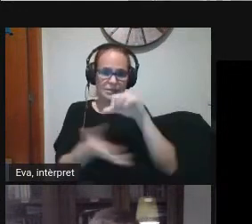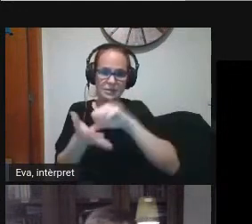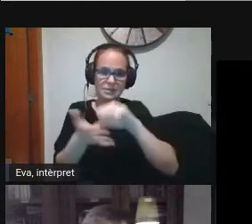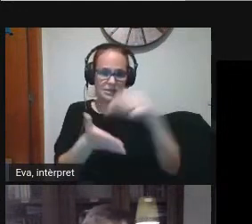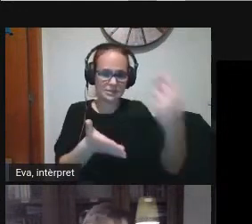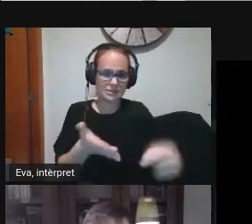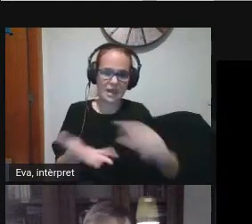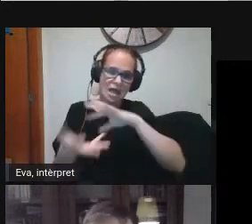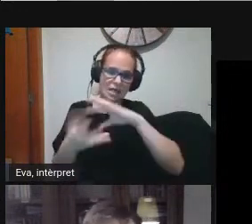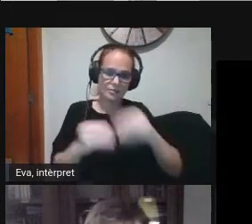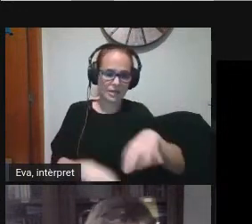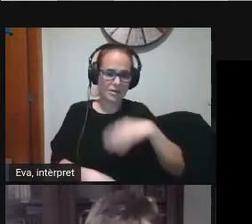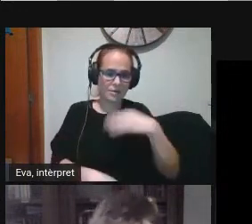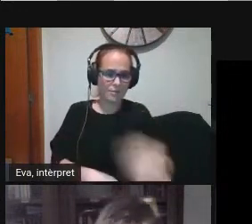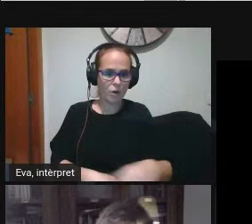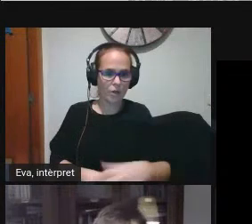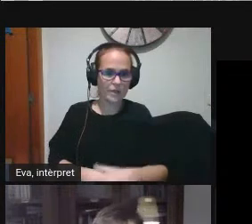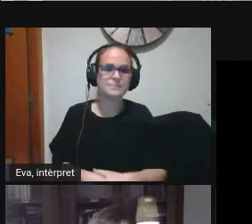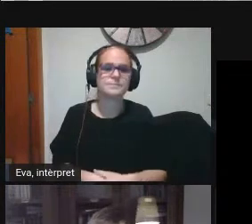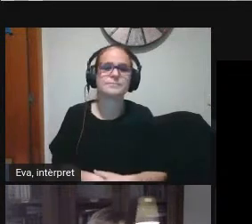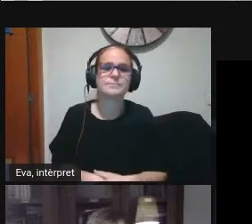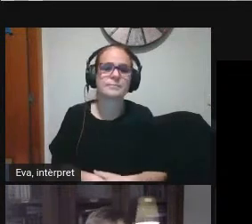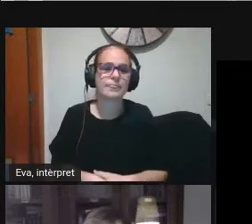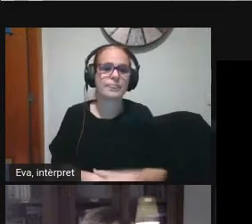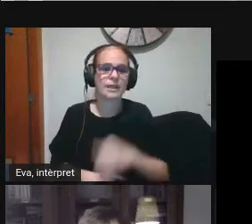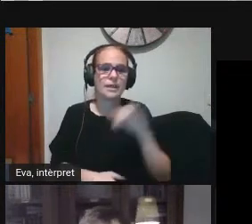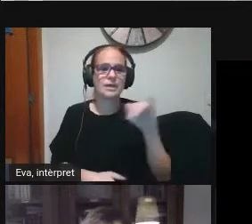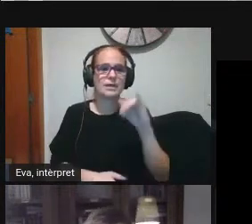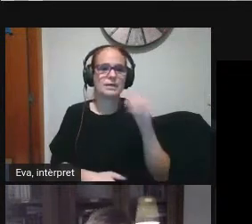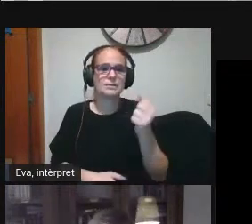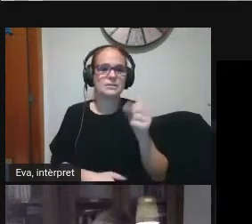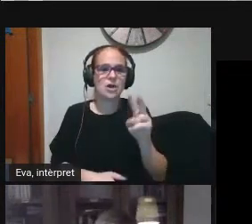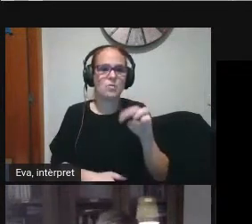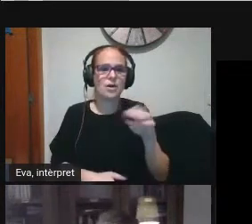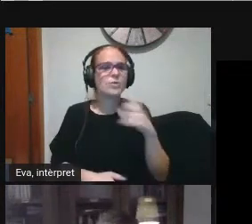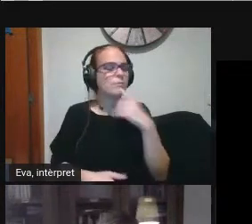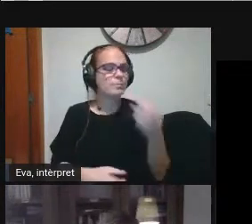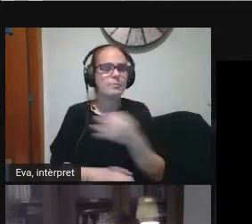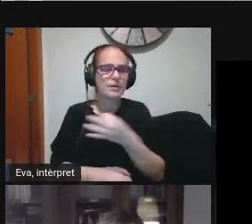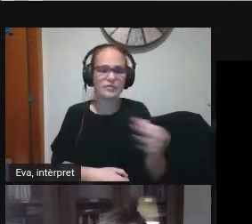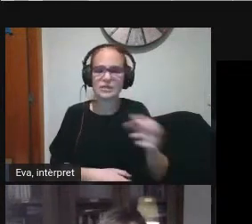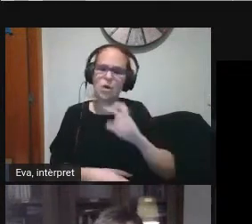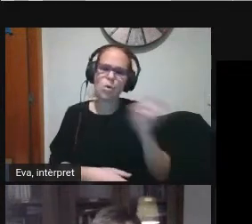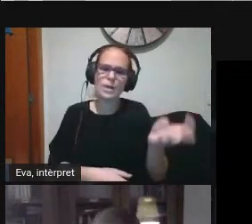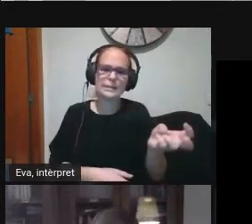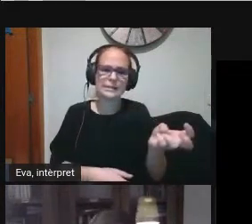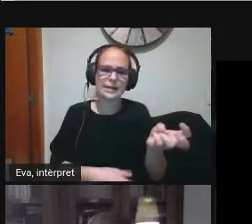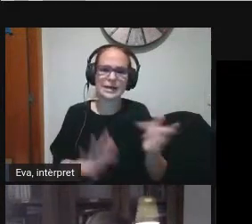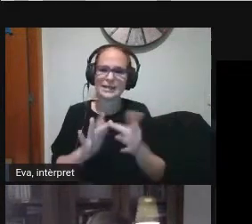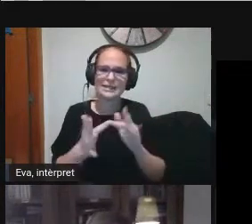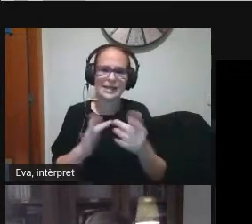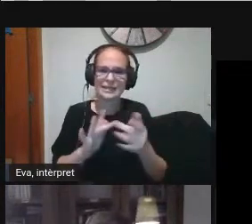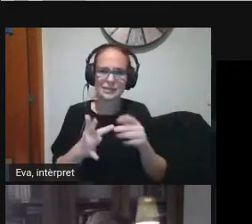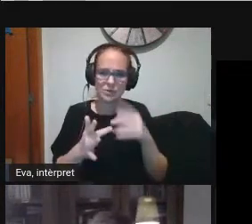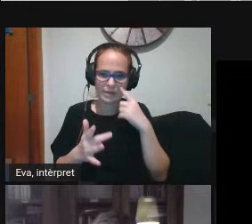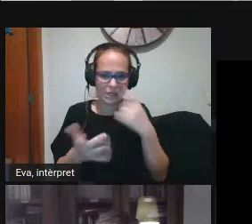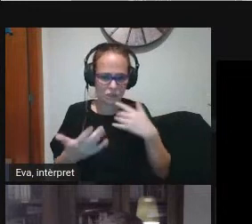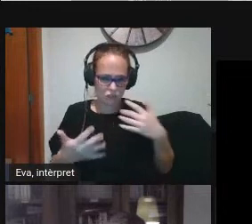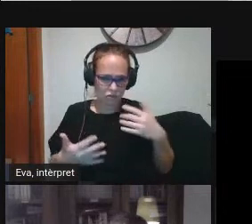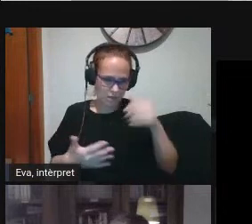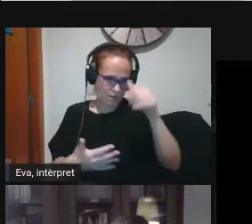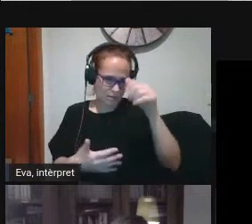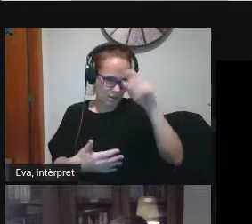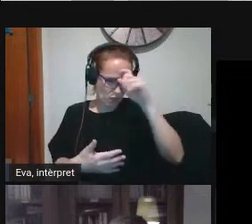Perfecte Anem a fer una altra interactiva que us volem sentir i anem a ser reals tot això és anònim tranquil que ningú